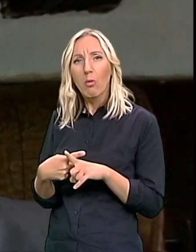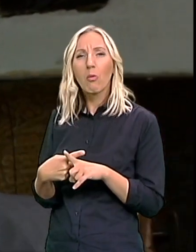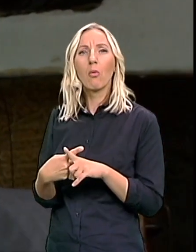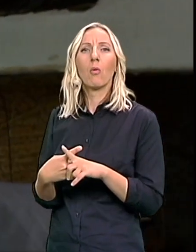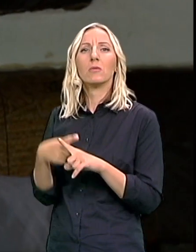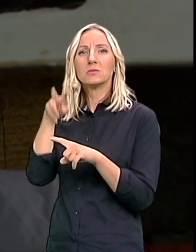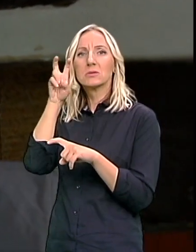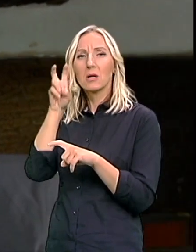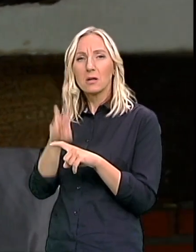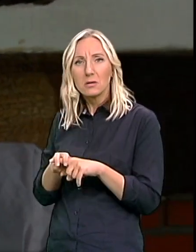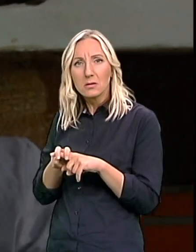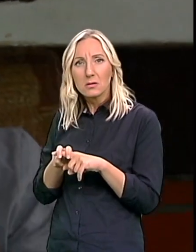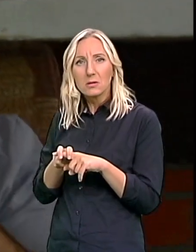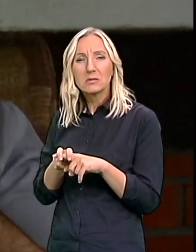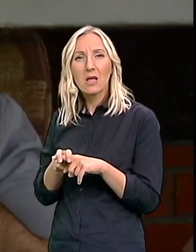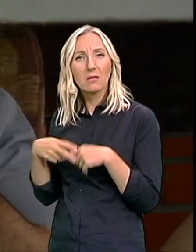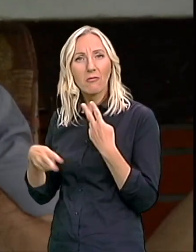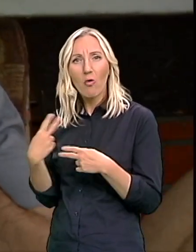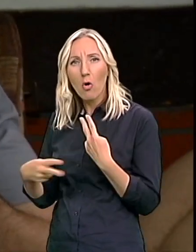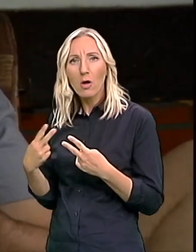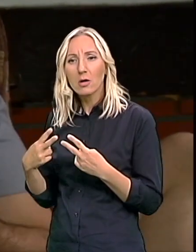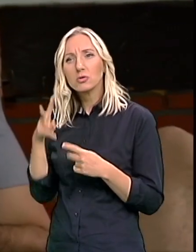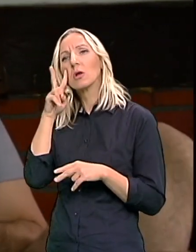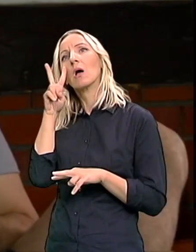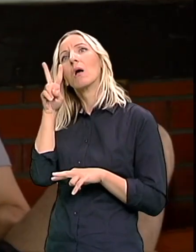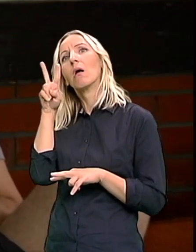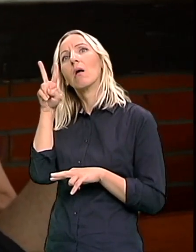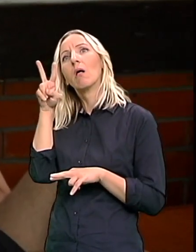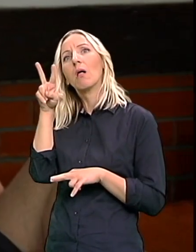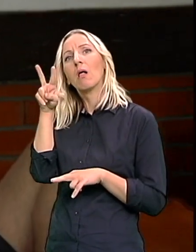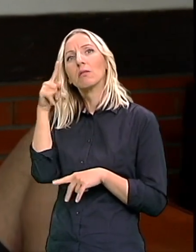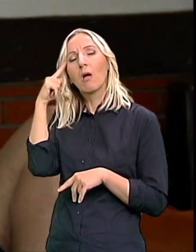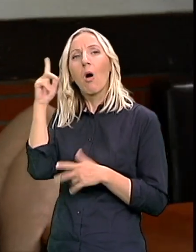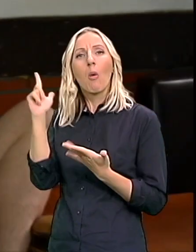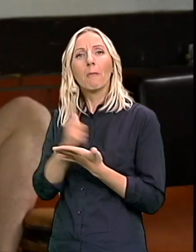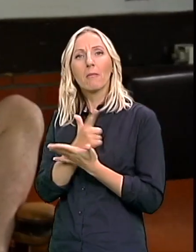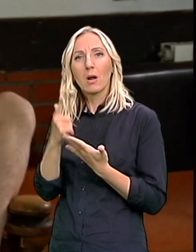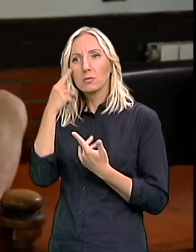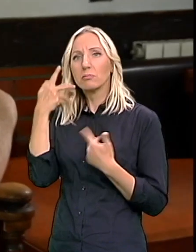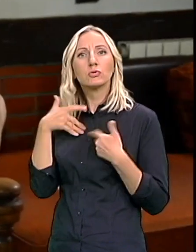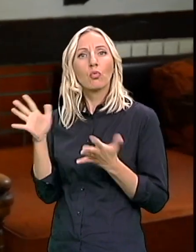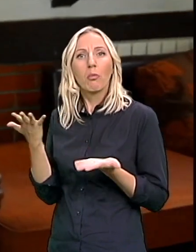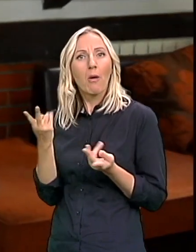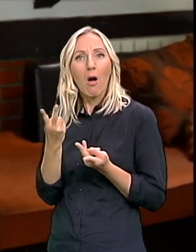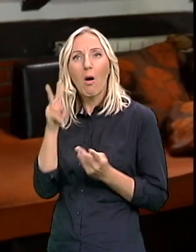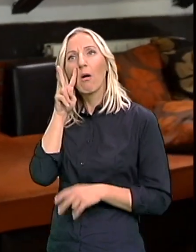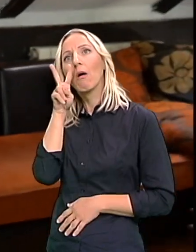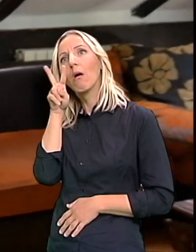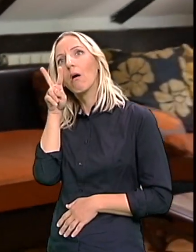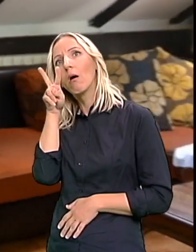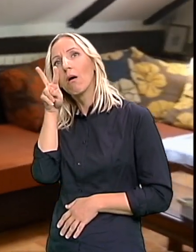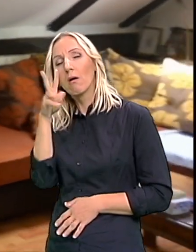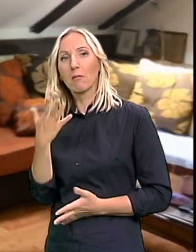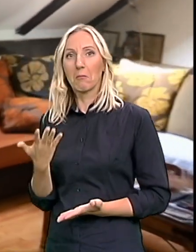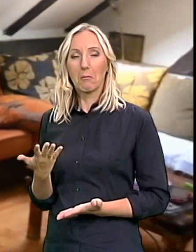Traktici koja je u dvorištu Da stalno sedi gleda u daljinu Vrlo izgubljenog pogleda Da je